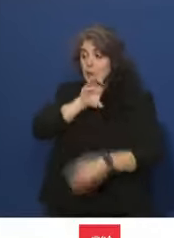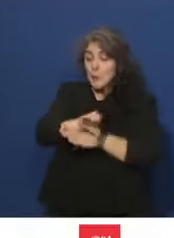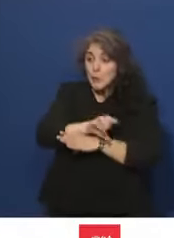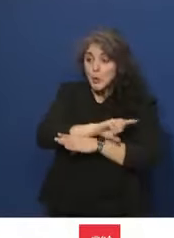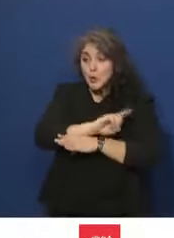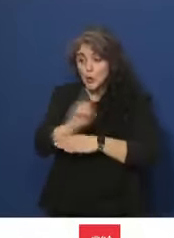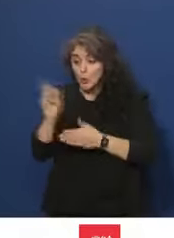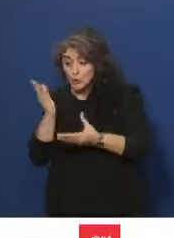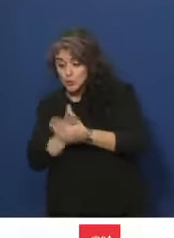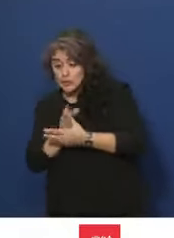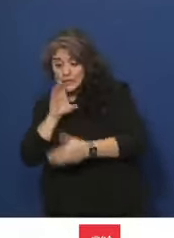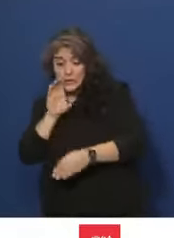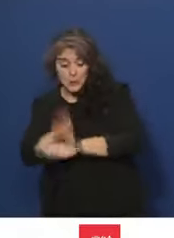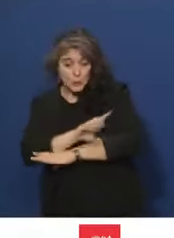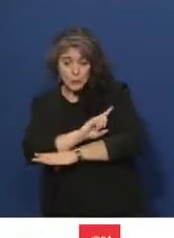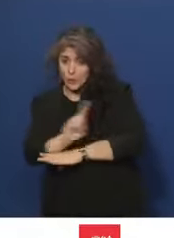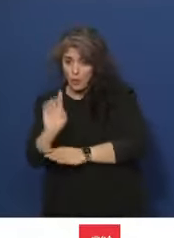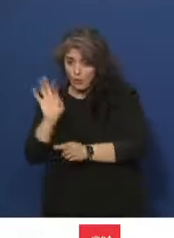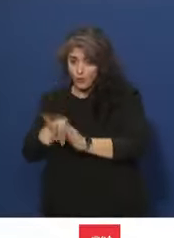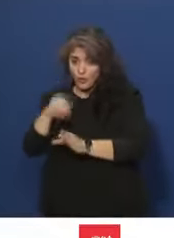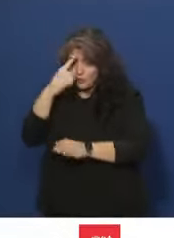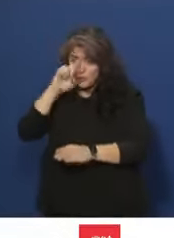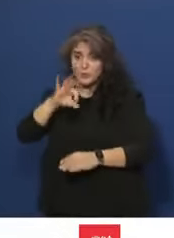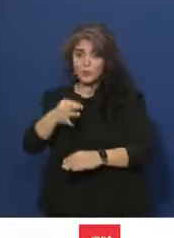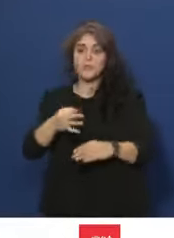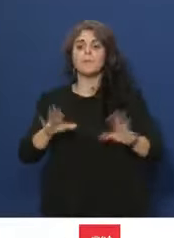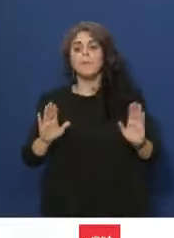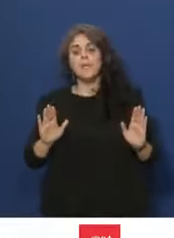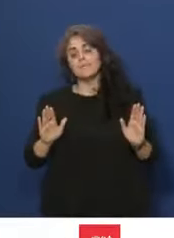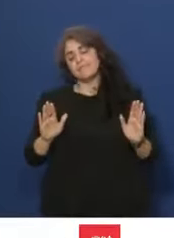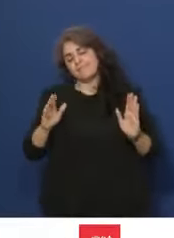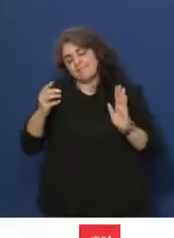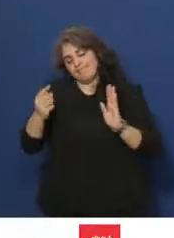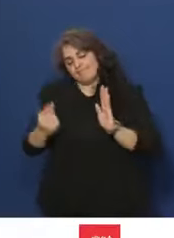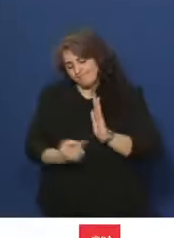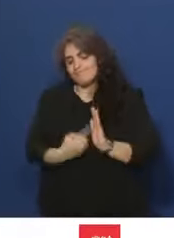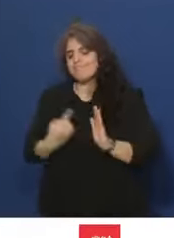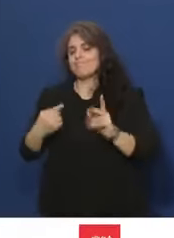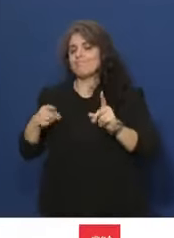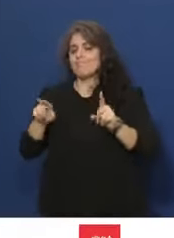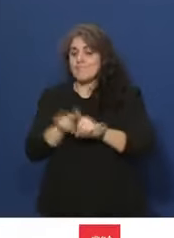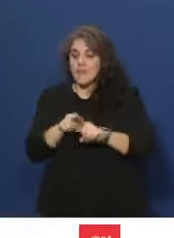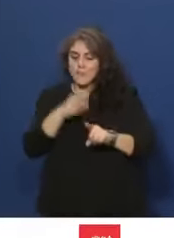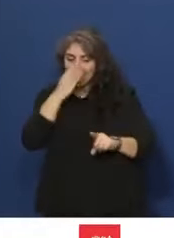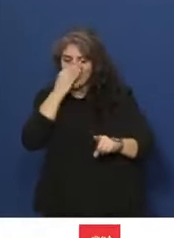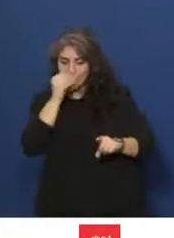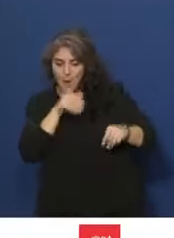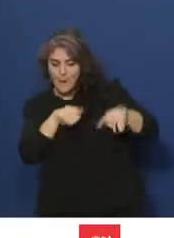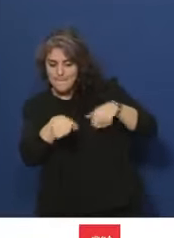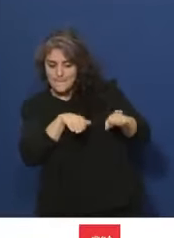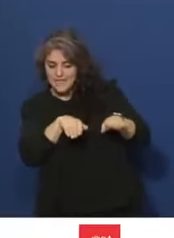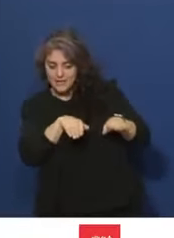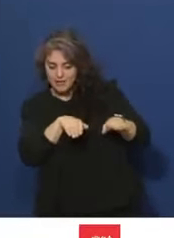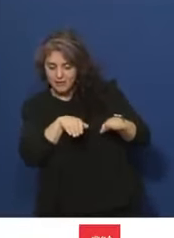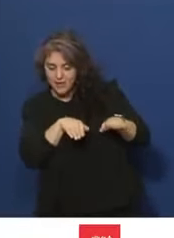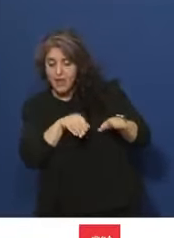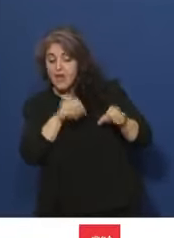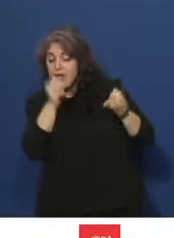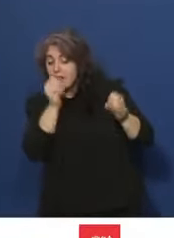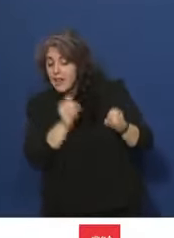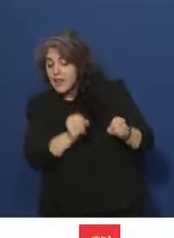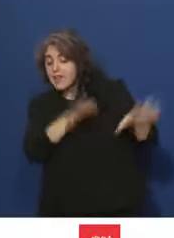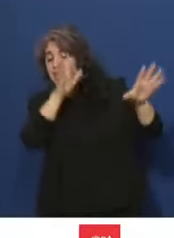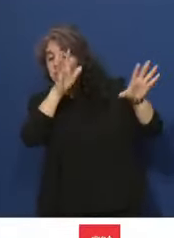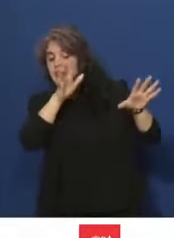délibération que nous voterons, mais nous regrettons une fois encore la méthode qui laisse naître puis croître les difficultés et le